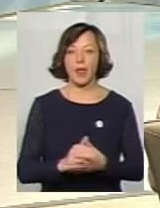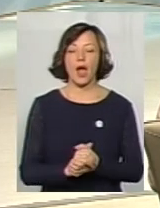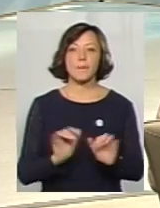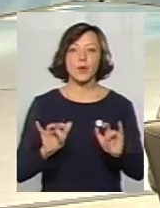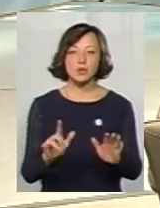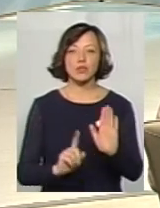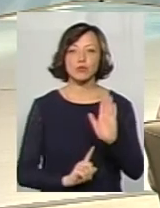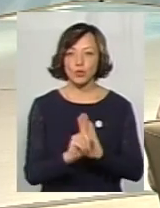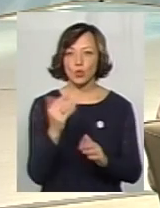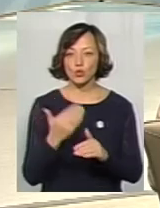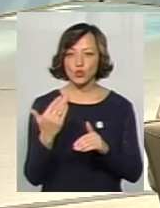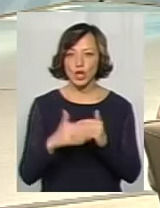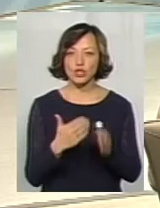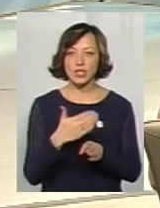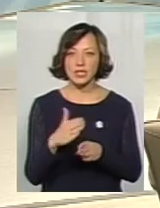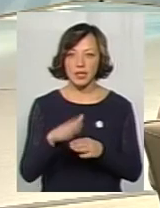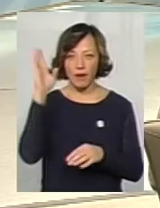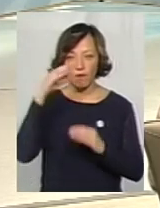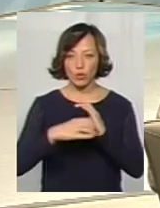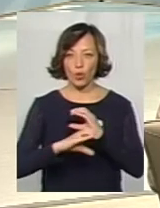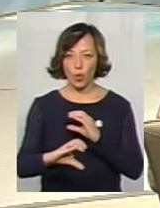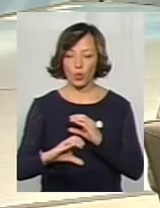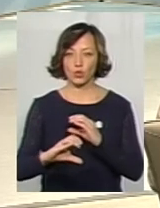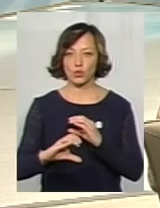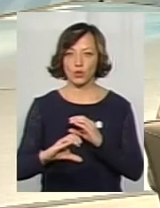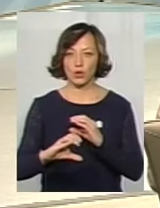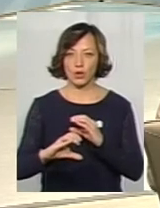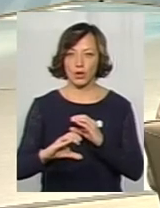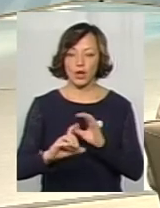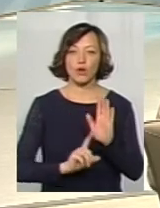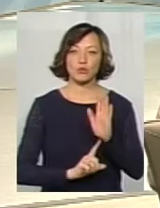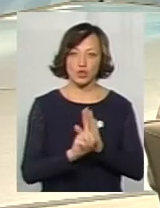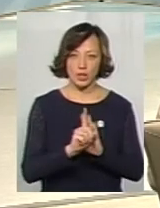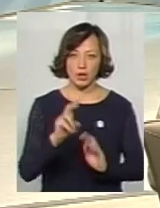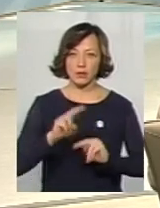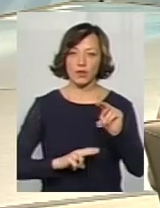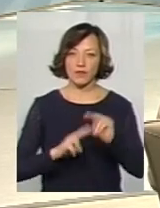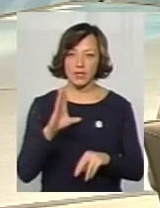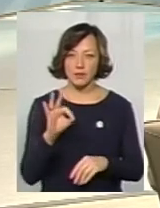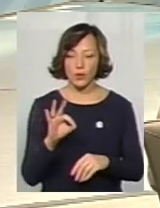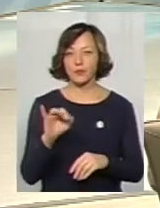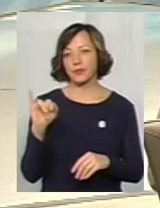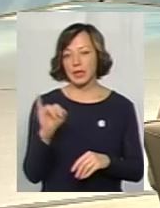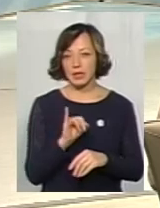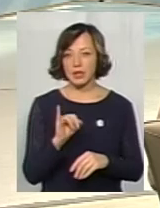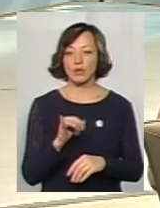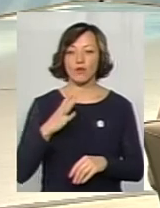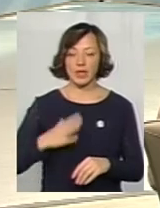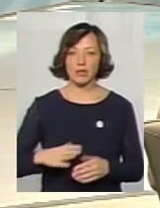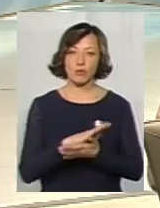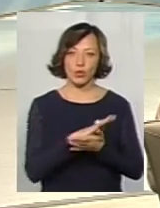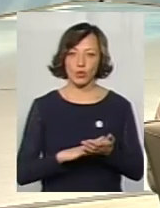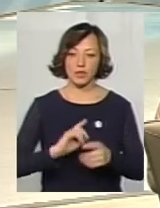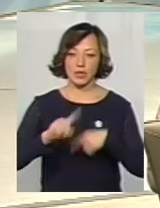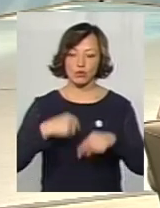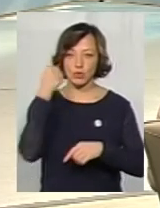розпочався, вже частина водогону, власне, скажімо так, розпочинається будівництво. Ну, і доведеться продовжувати